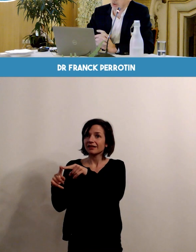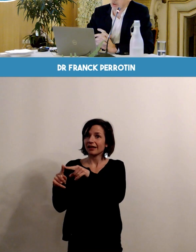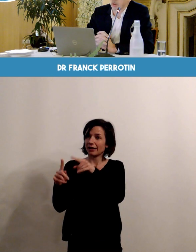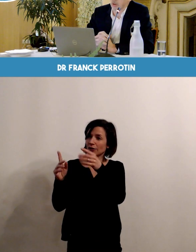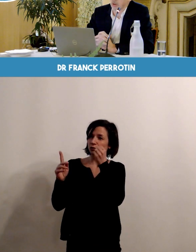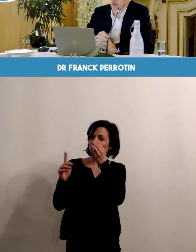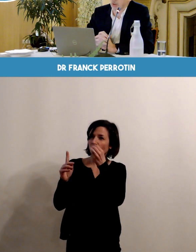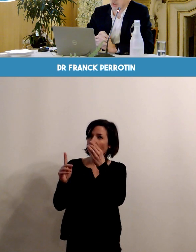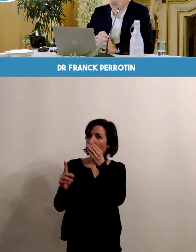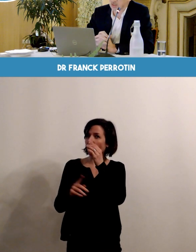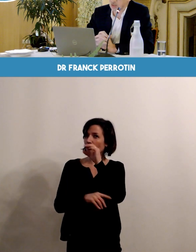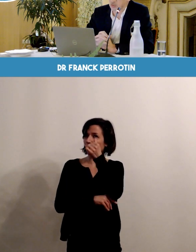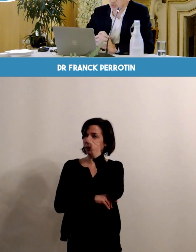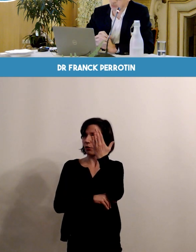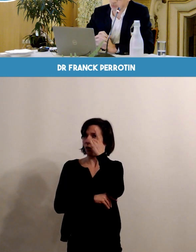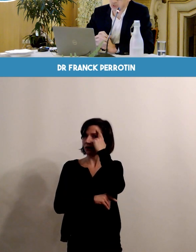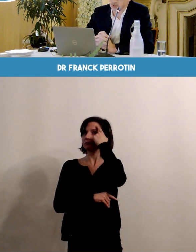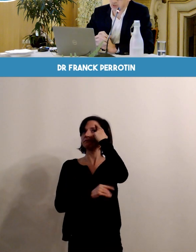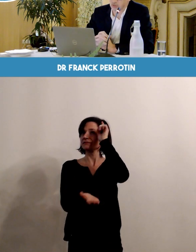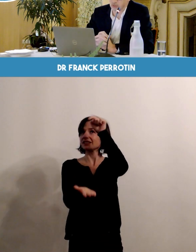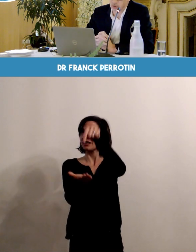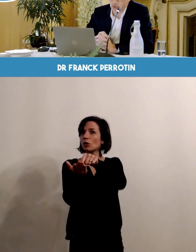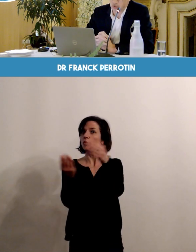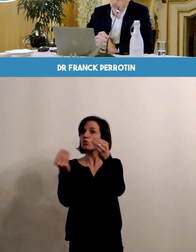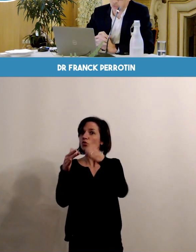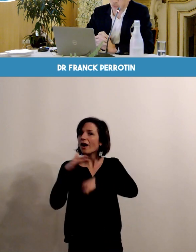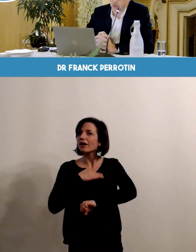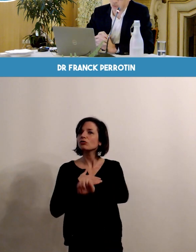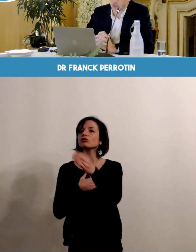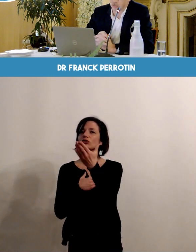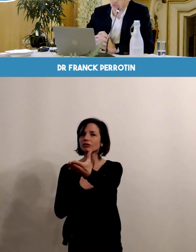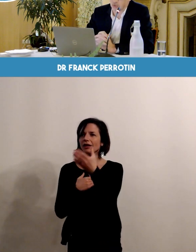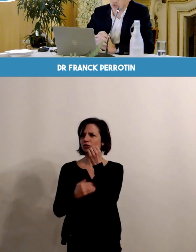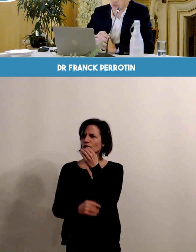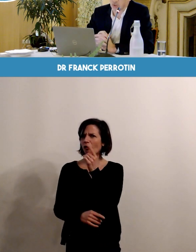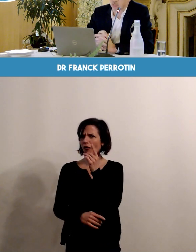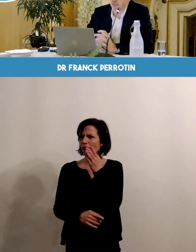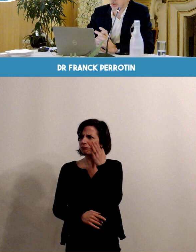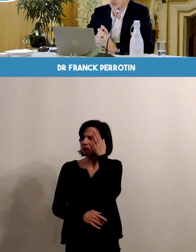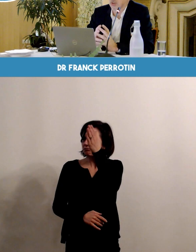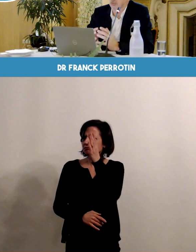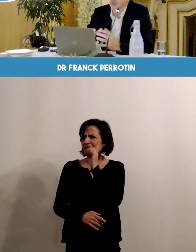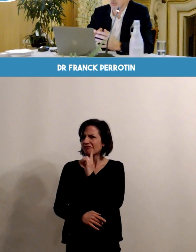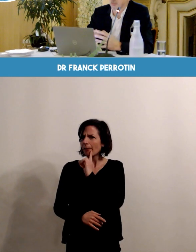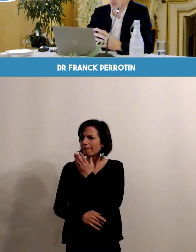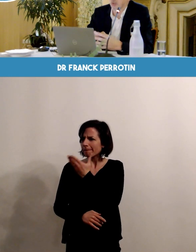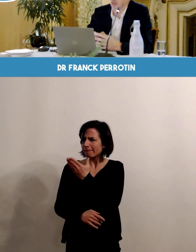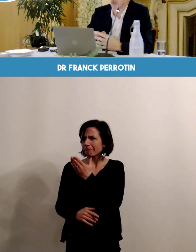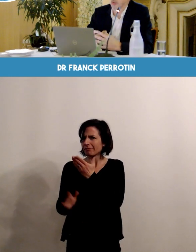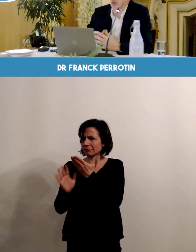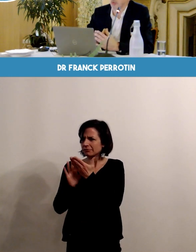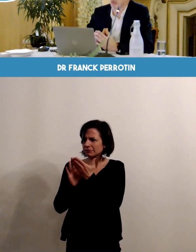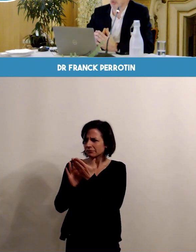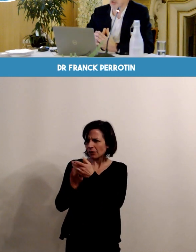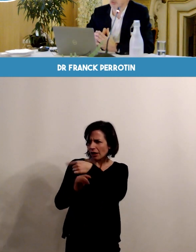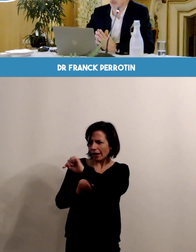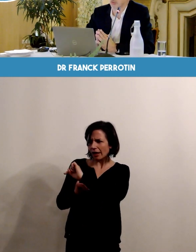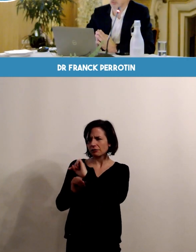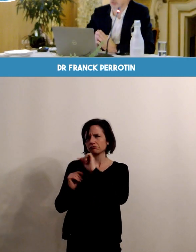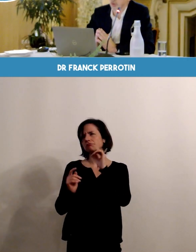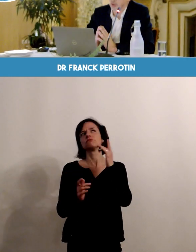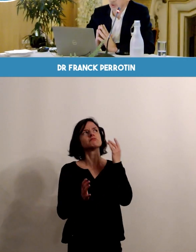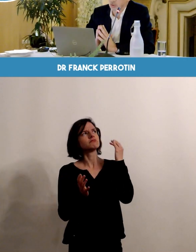souvent un peu un casse-tête pour certaines futures mamans, on le voit. Donc les points qui sont des points